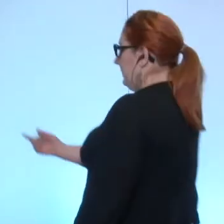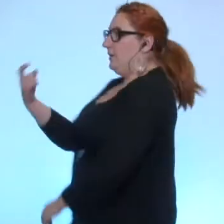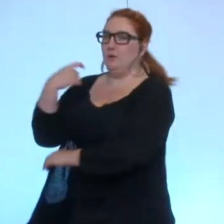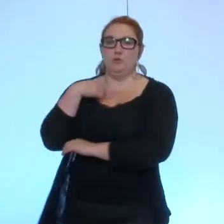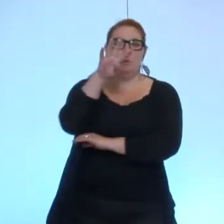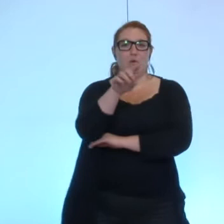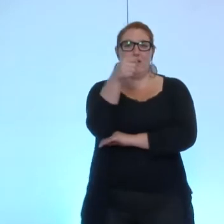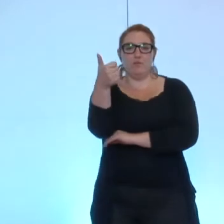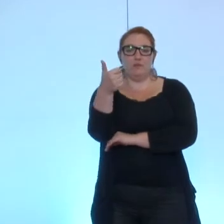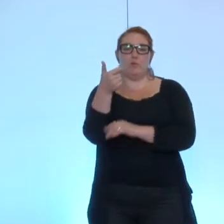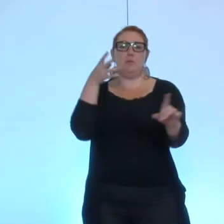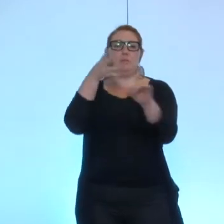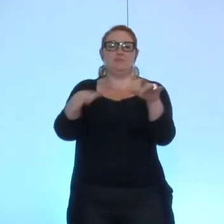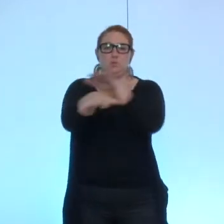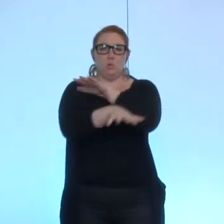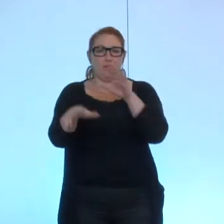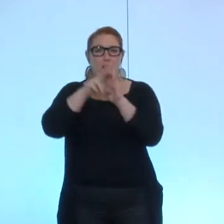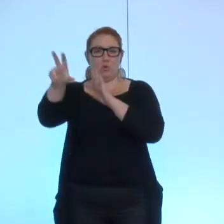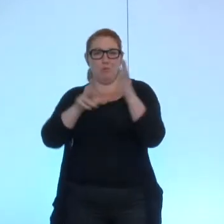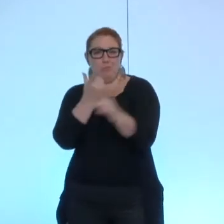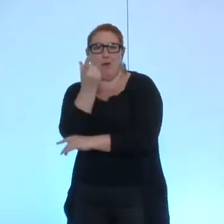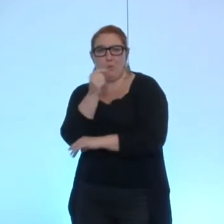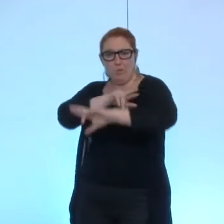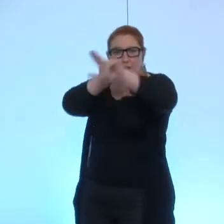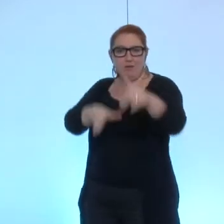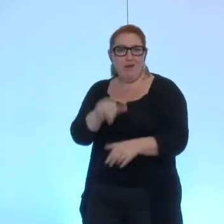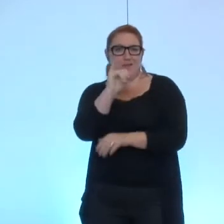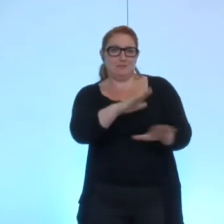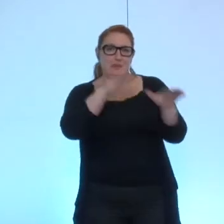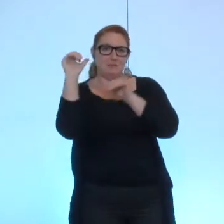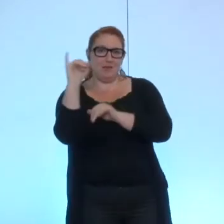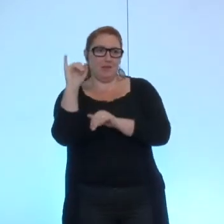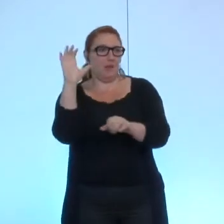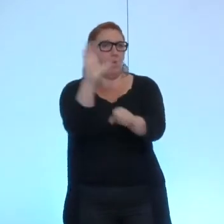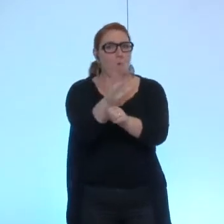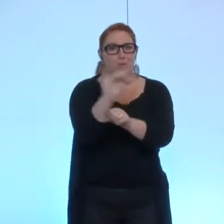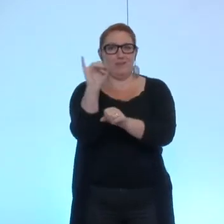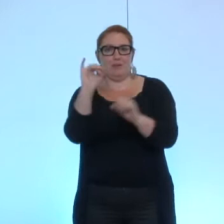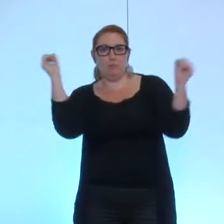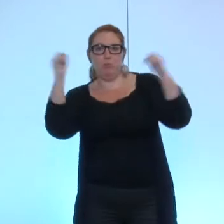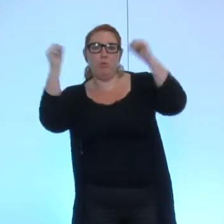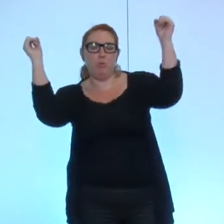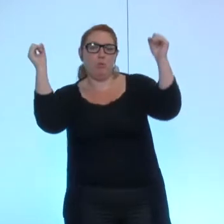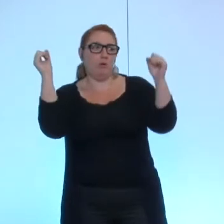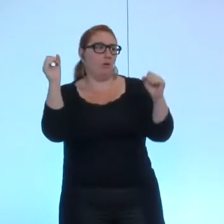mission locale de Grenoble qui s'abstient qui est contre qui est pour